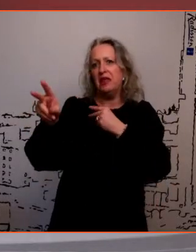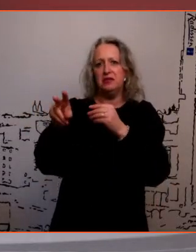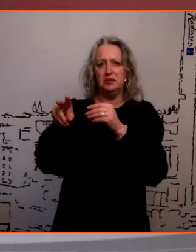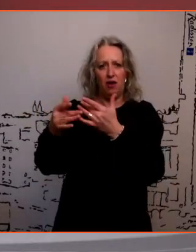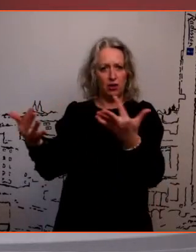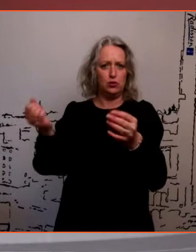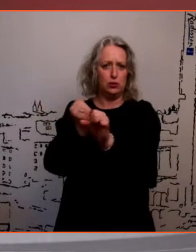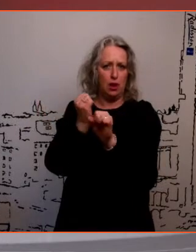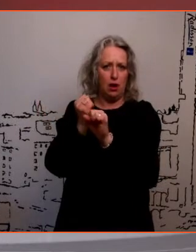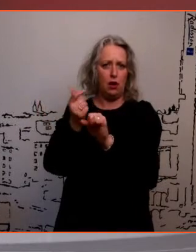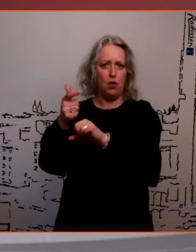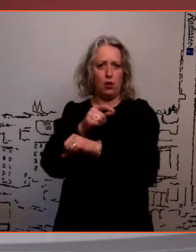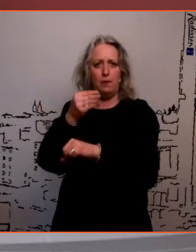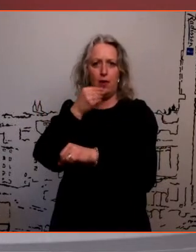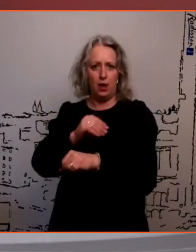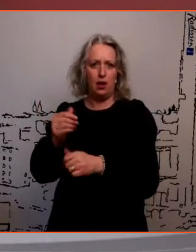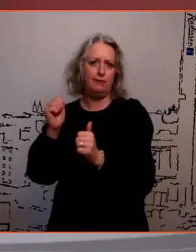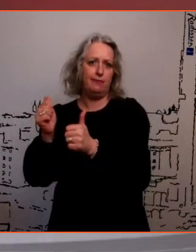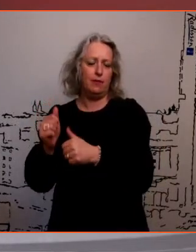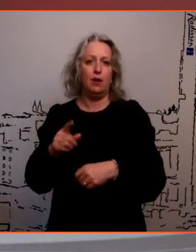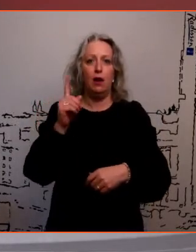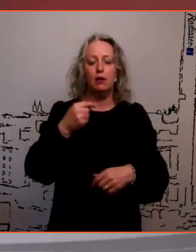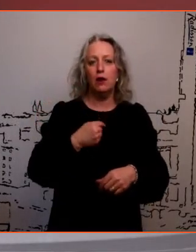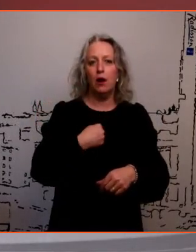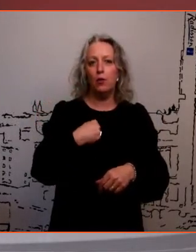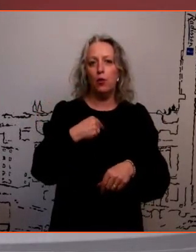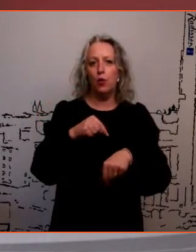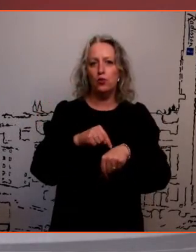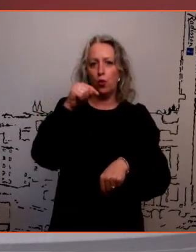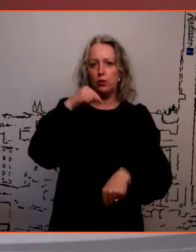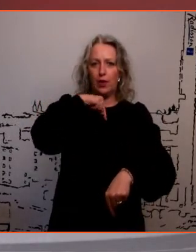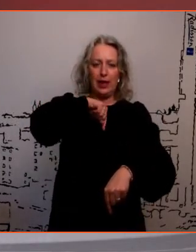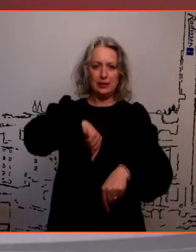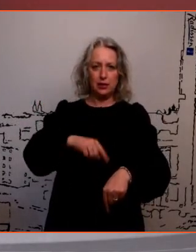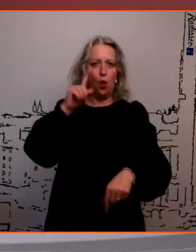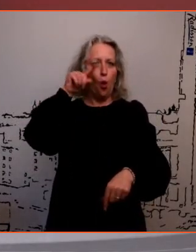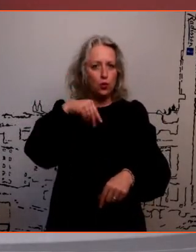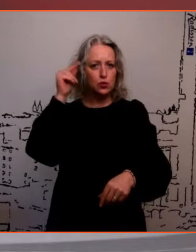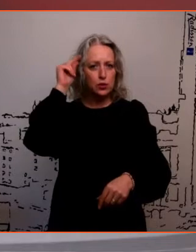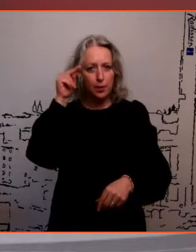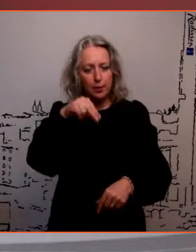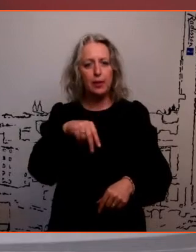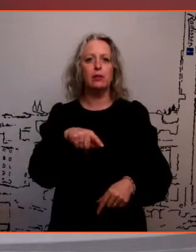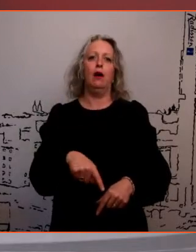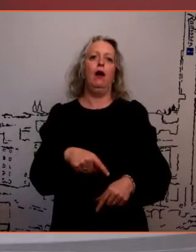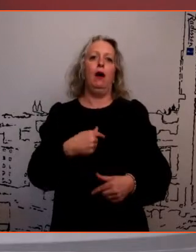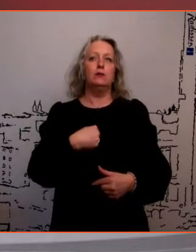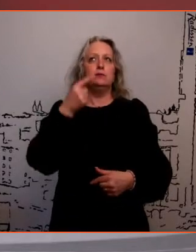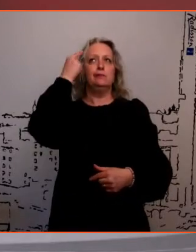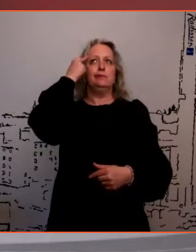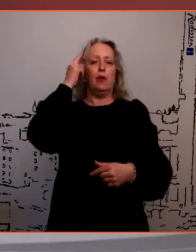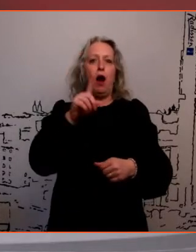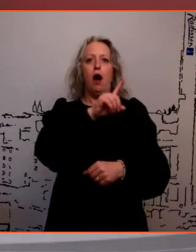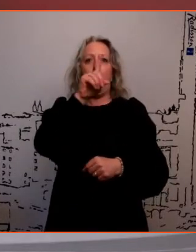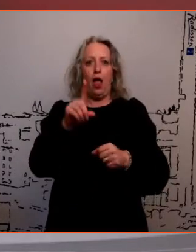aga kuidagi see tunne enda sees, et minu oskus õppida, et see võib teine kord võtta nagu aega, et see